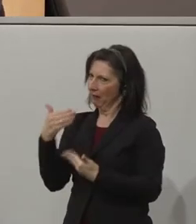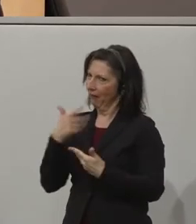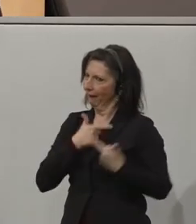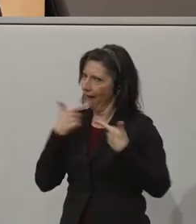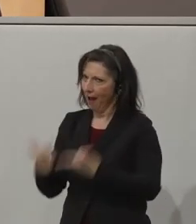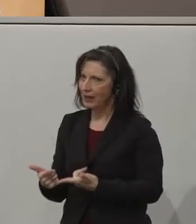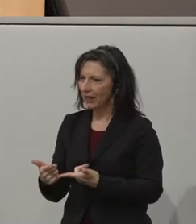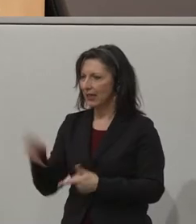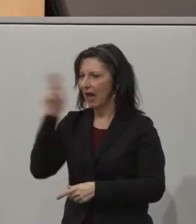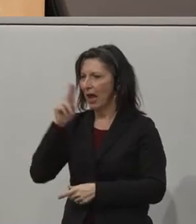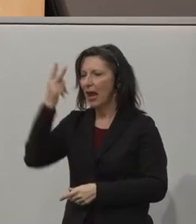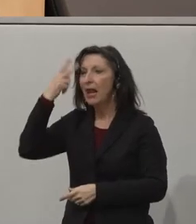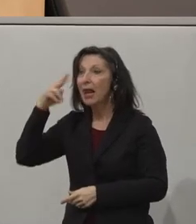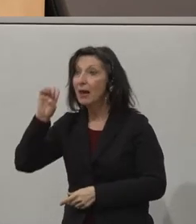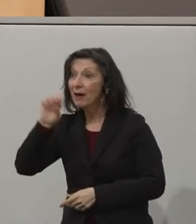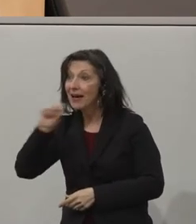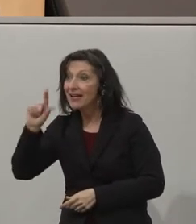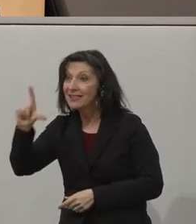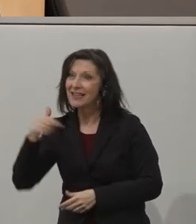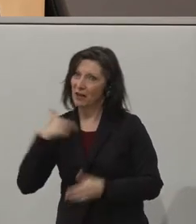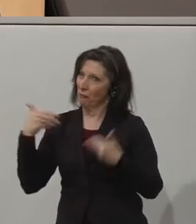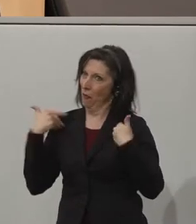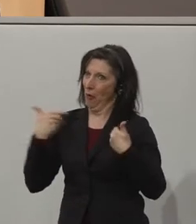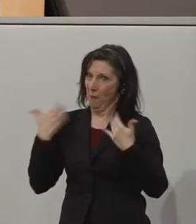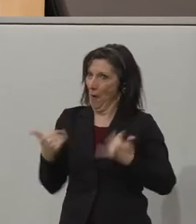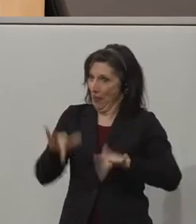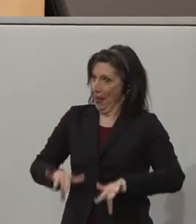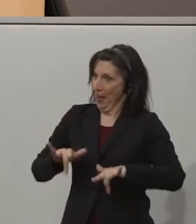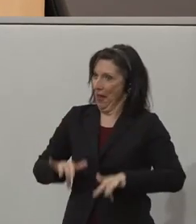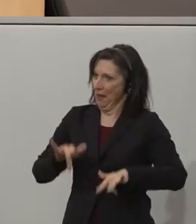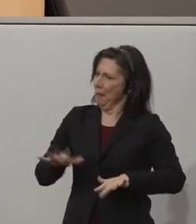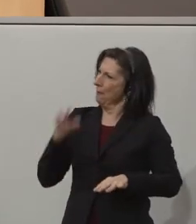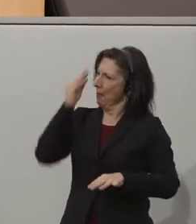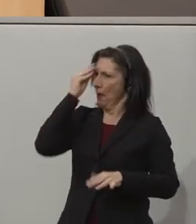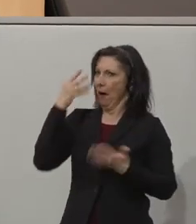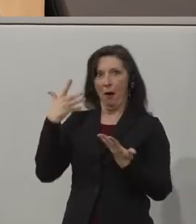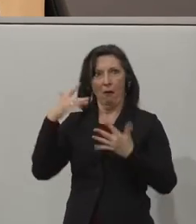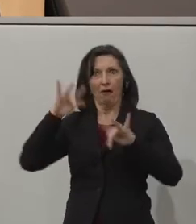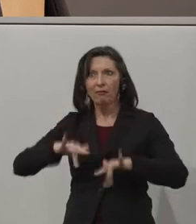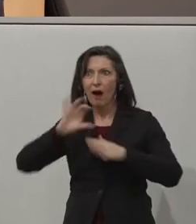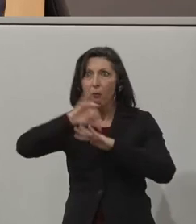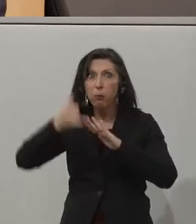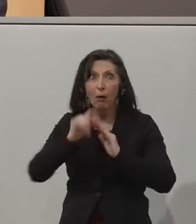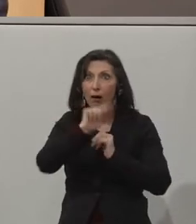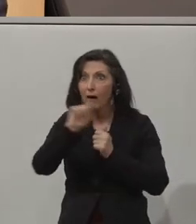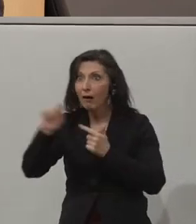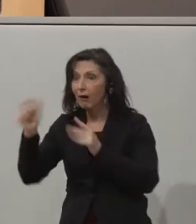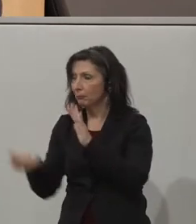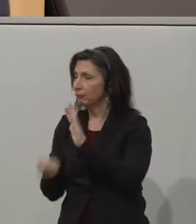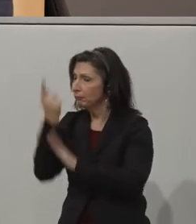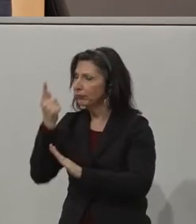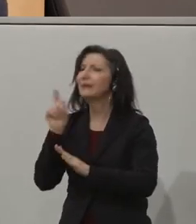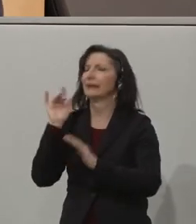lieber Herr Essl. Es freut mich, hier zu sein und mitzubekommen, was für tolle Projekte es da gibt. Jetzt konkret